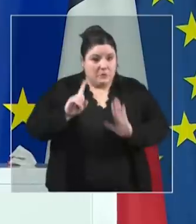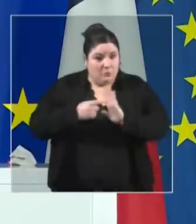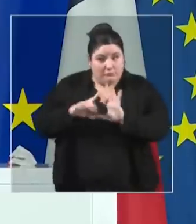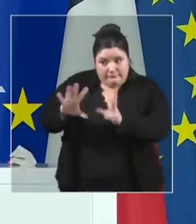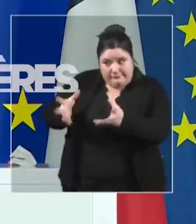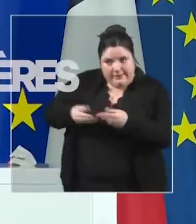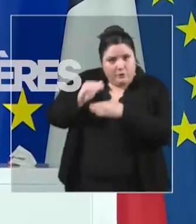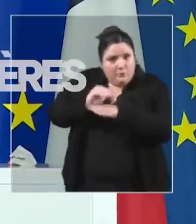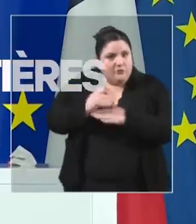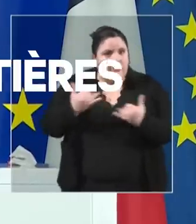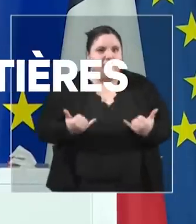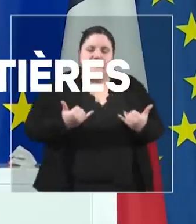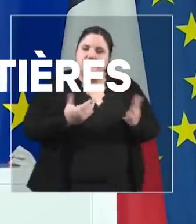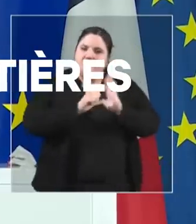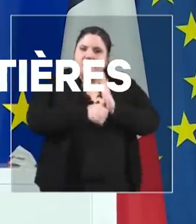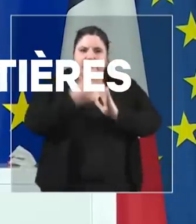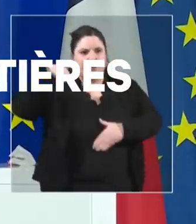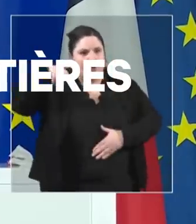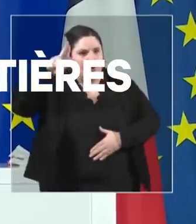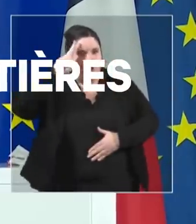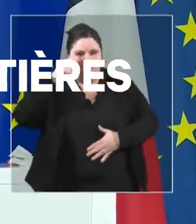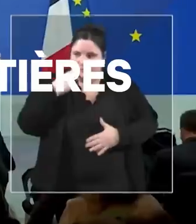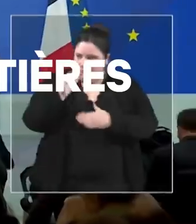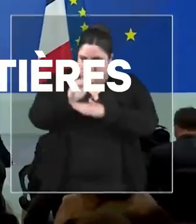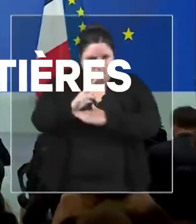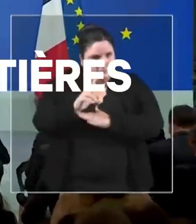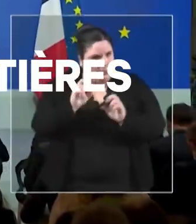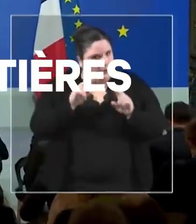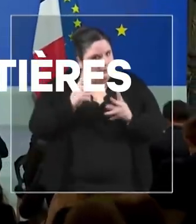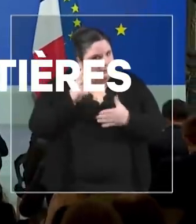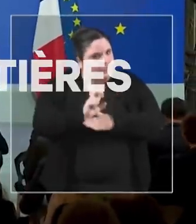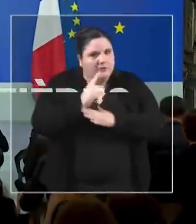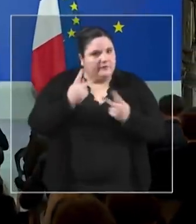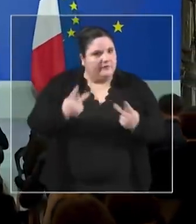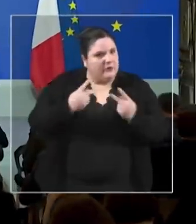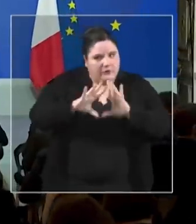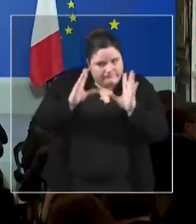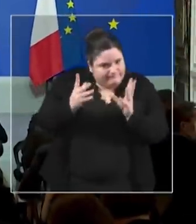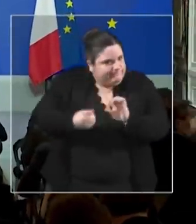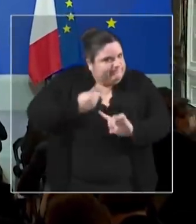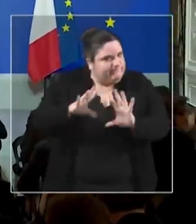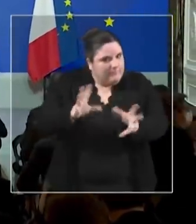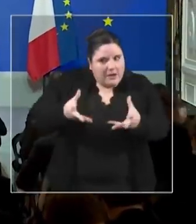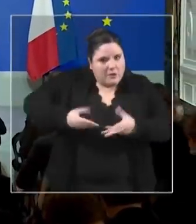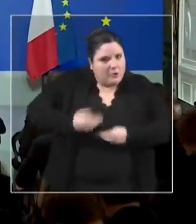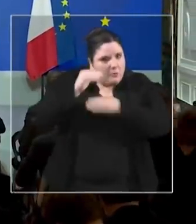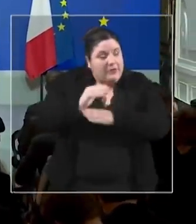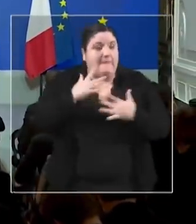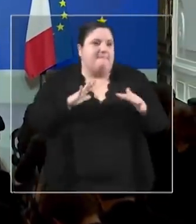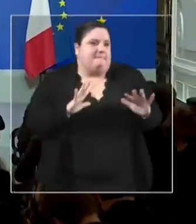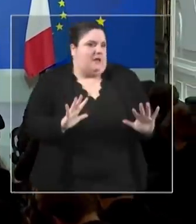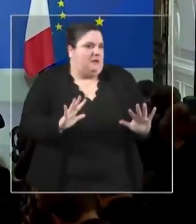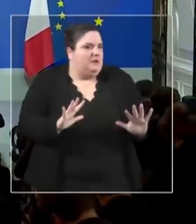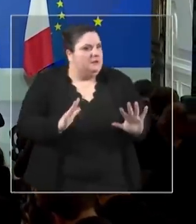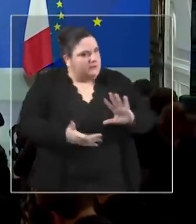Nous devons absolument retrouver une Europe qui sache protéger ses frontières et retrouve sur la question migratoire une